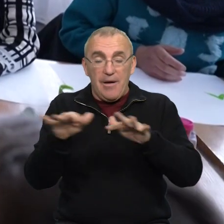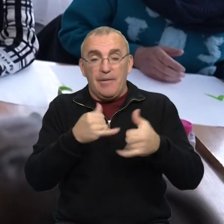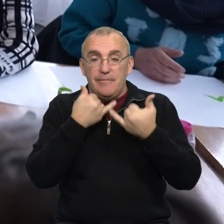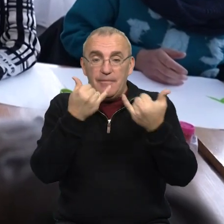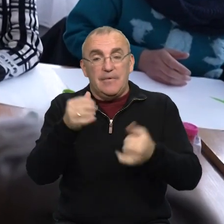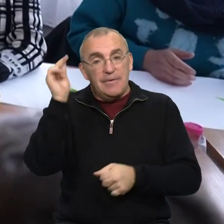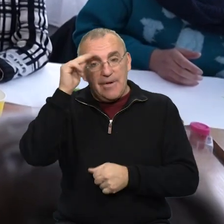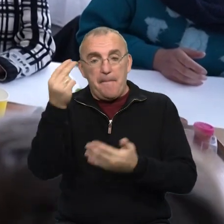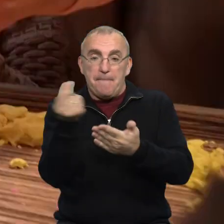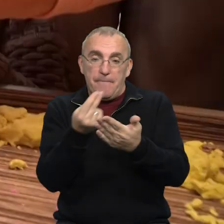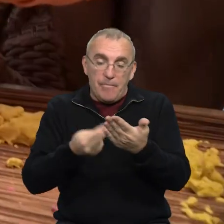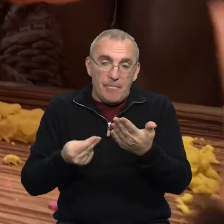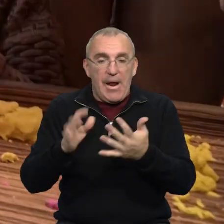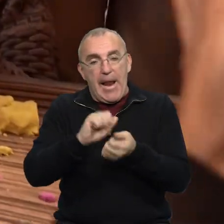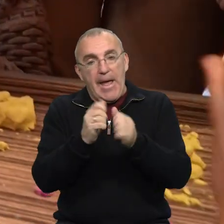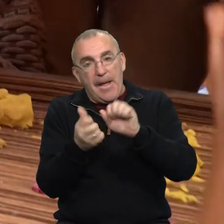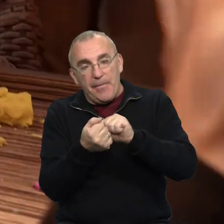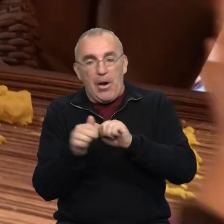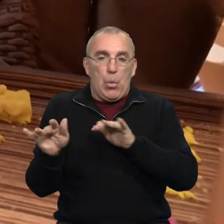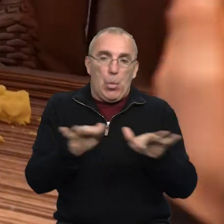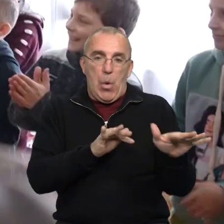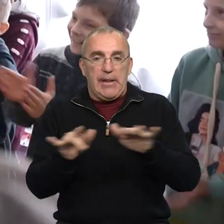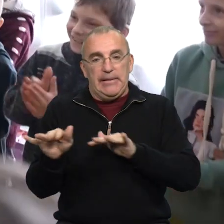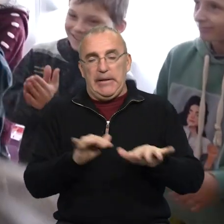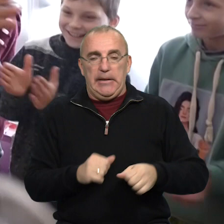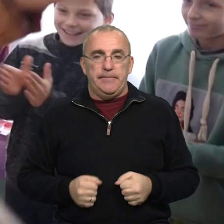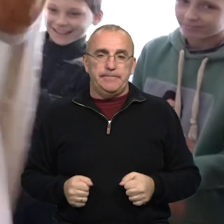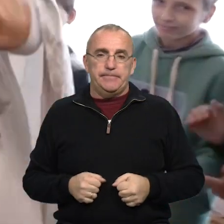влаштували дітям Заняття з малювання, ліплення та руханки.